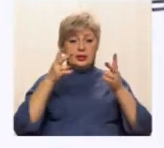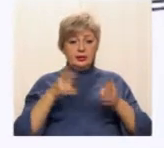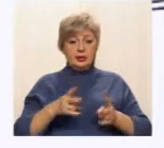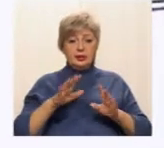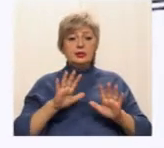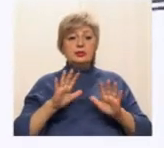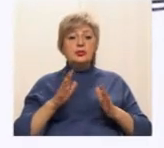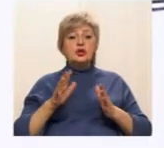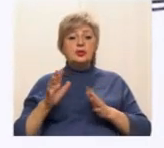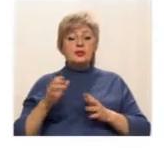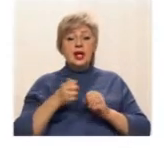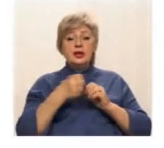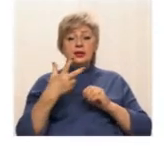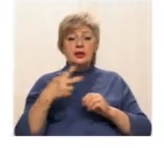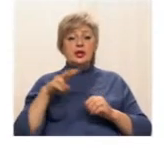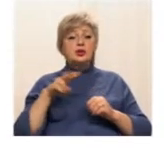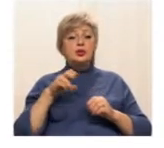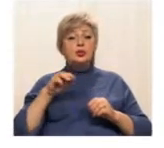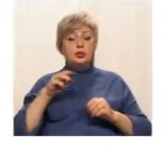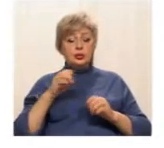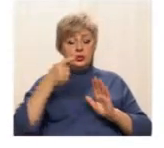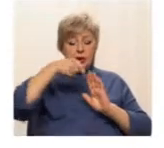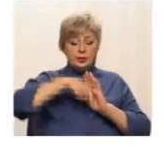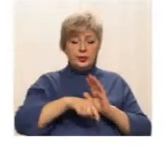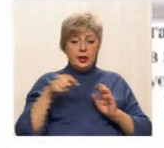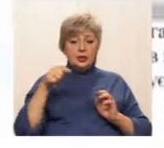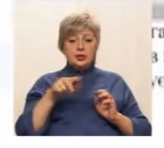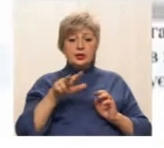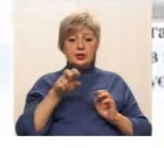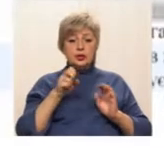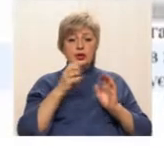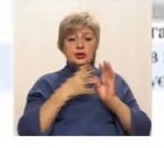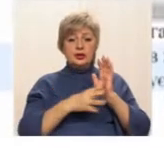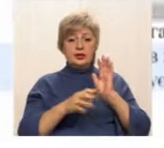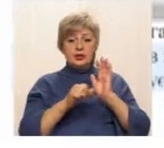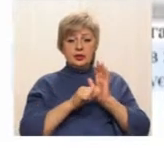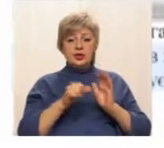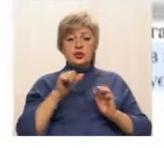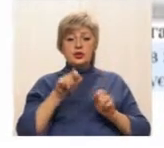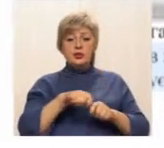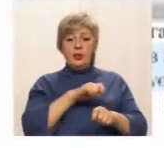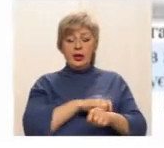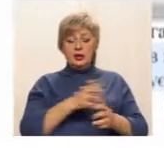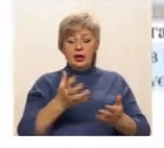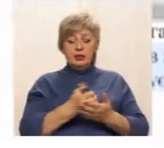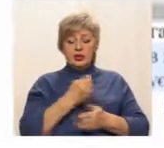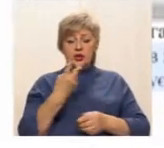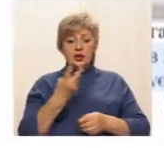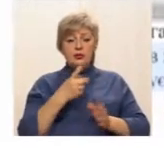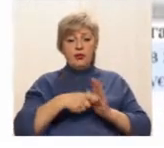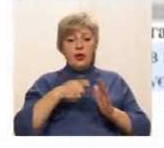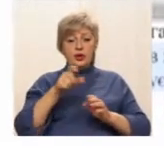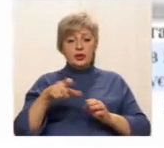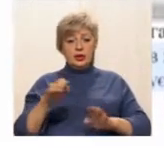«Ювілейна» стався 13 лютого. На глибіні 1396 метрів знайшли двох гірників без ознак життя.